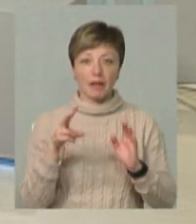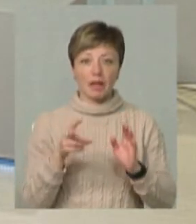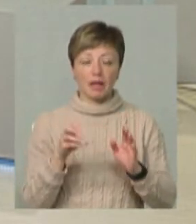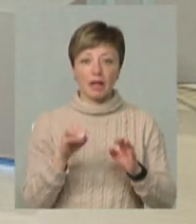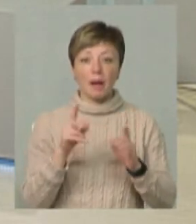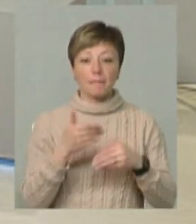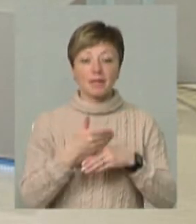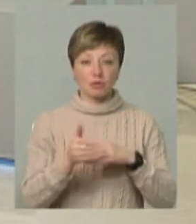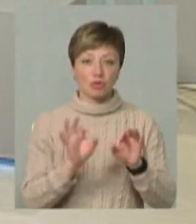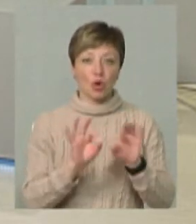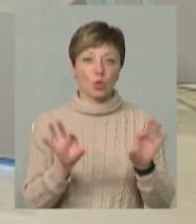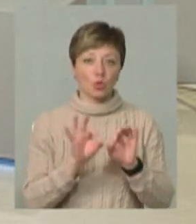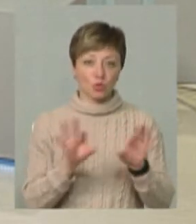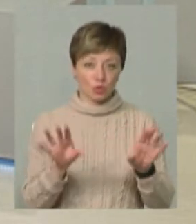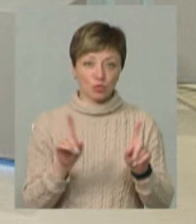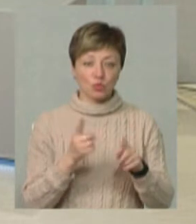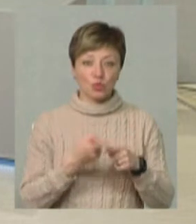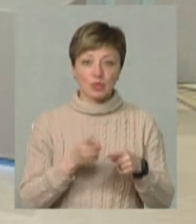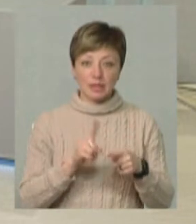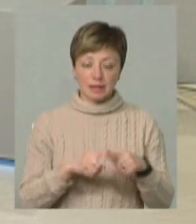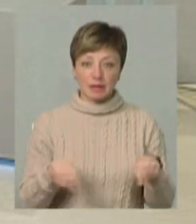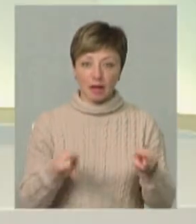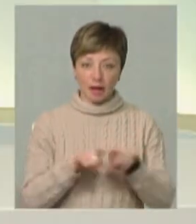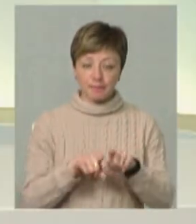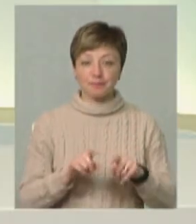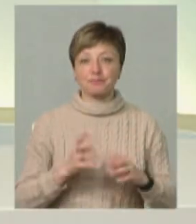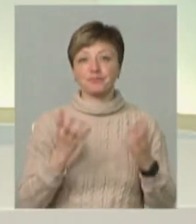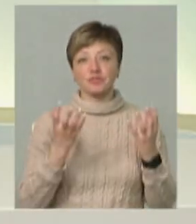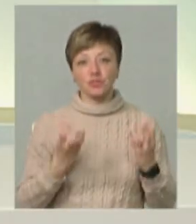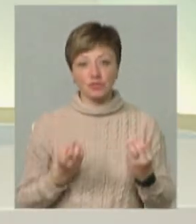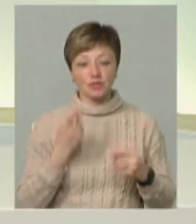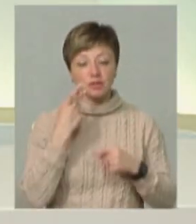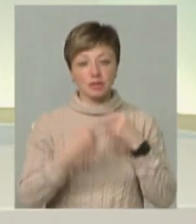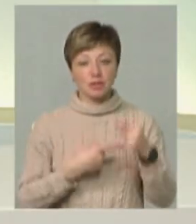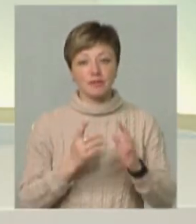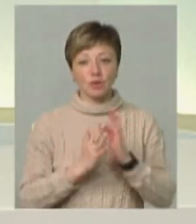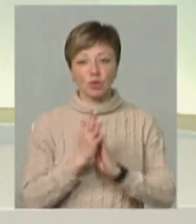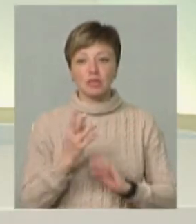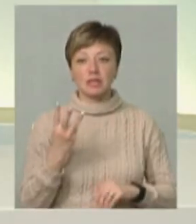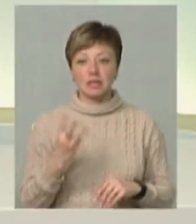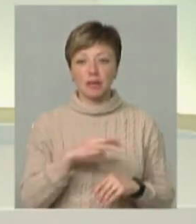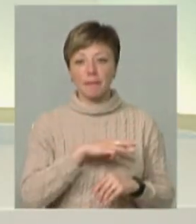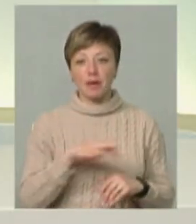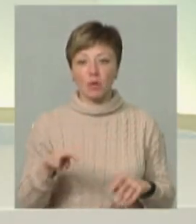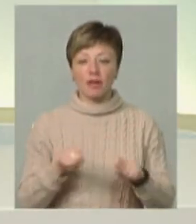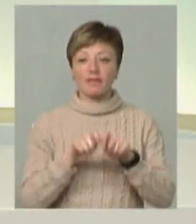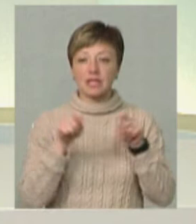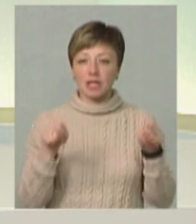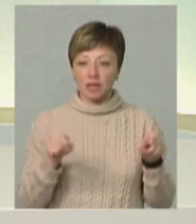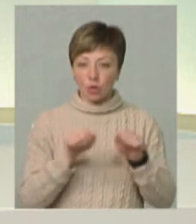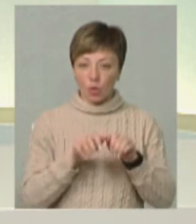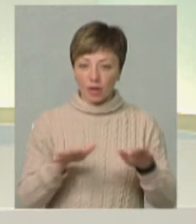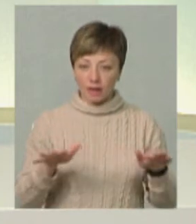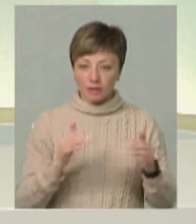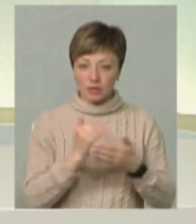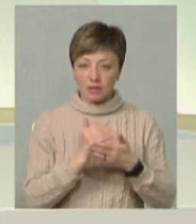системи. Я пізніше, якщо буде можливість, я про це розкажу. А ще традиційно вирощуємо три мільйони відкритої кореневої системи.